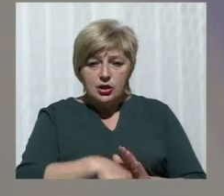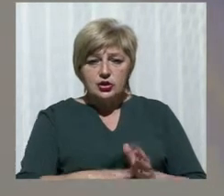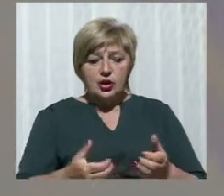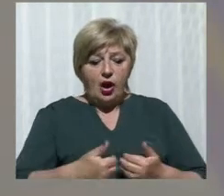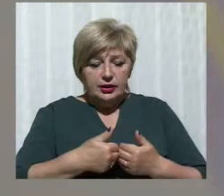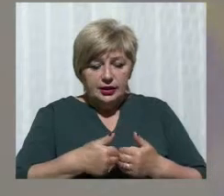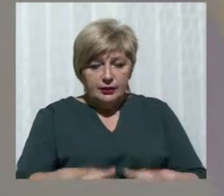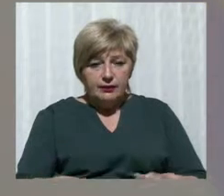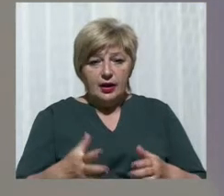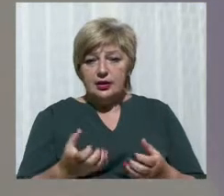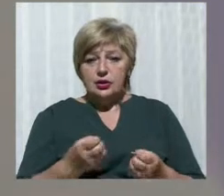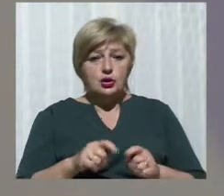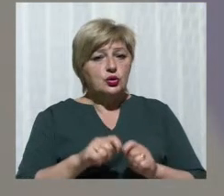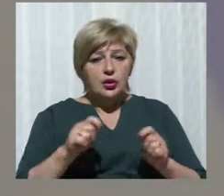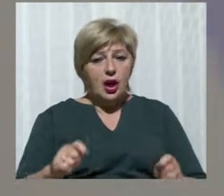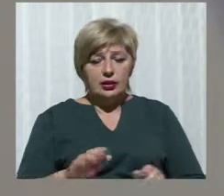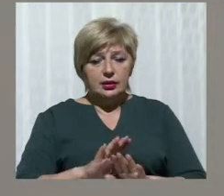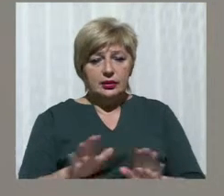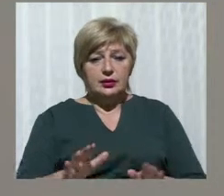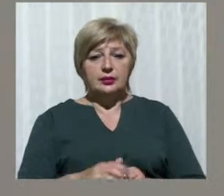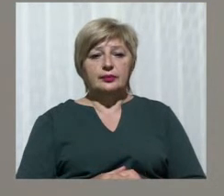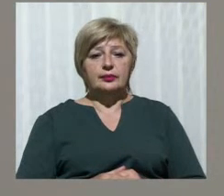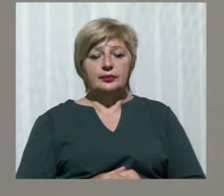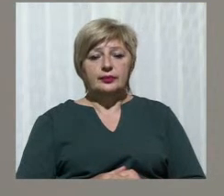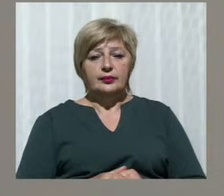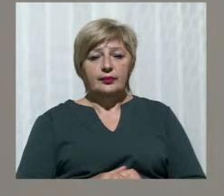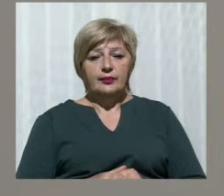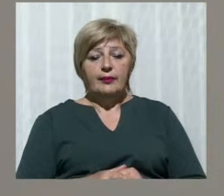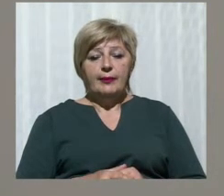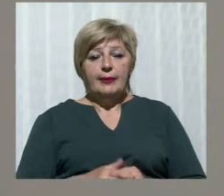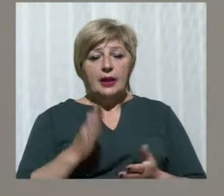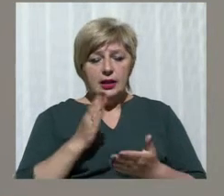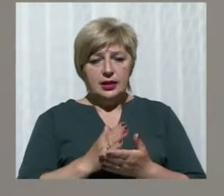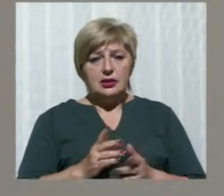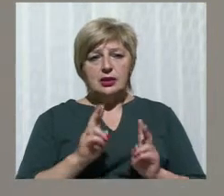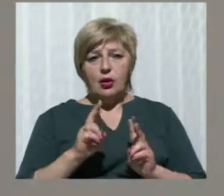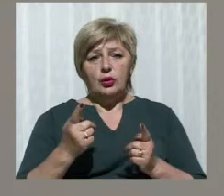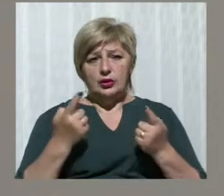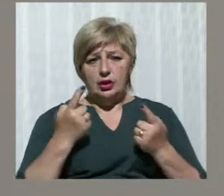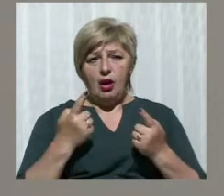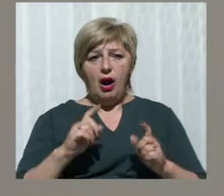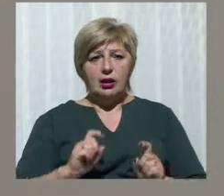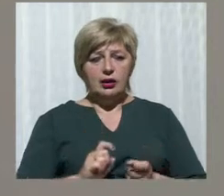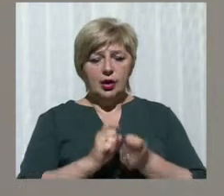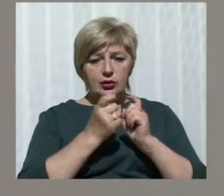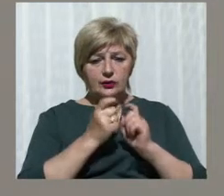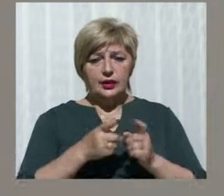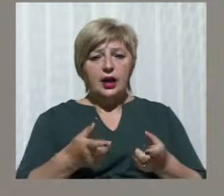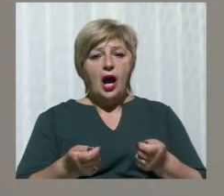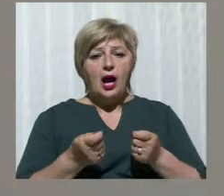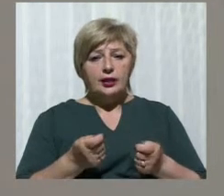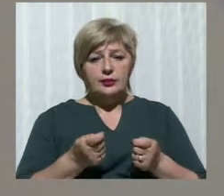відкритий. На двох шахтах там по тисячу доларів є. Тут, так, локальний якийсь конфлікт. Адміністрація